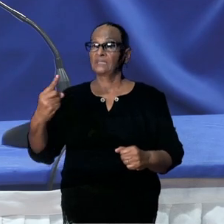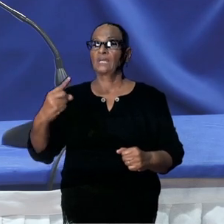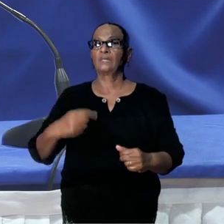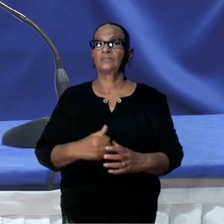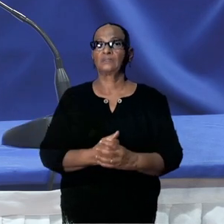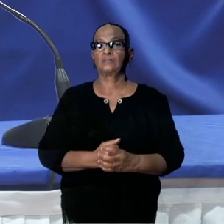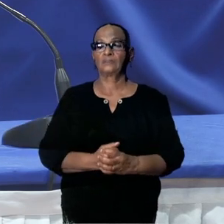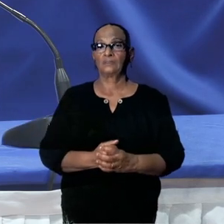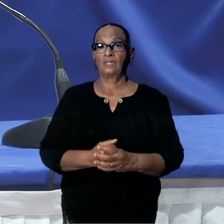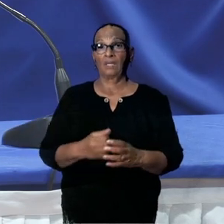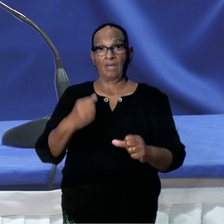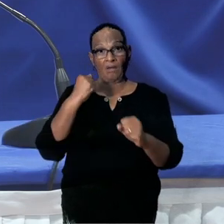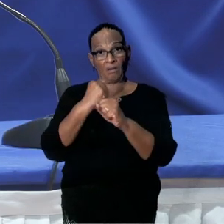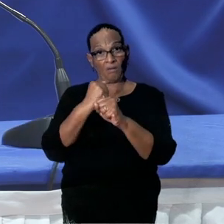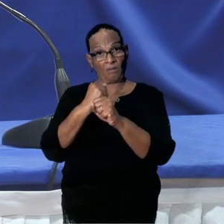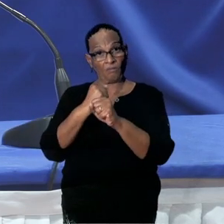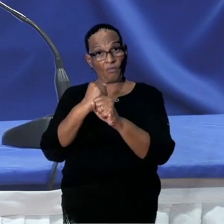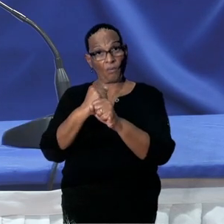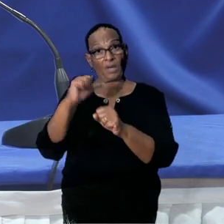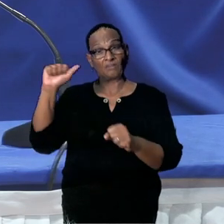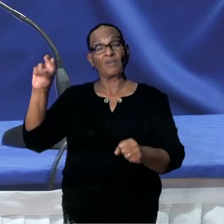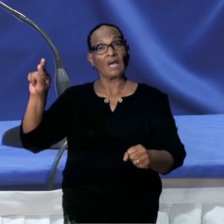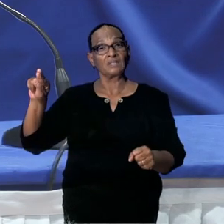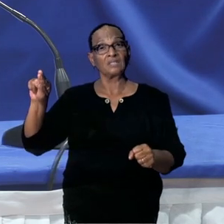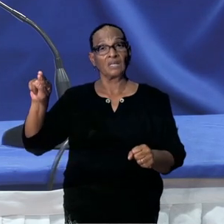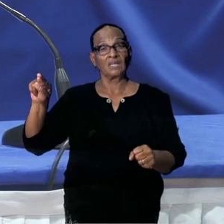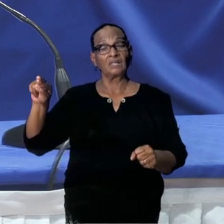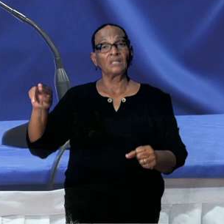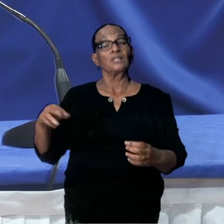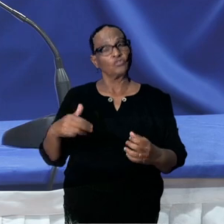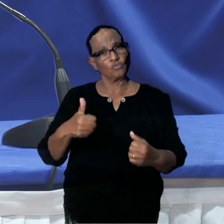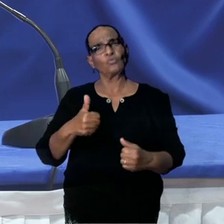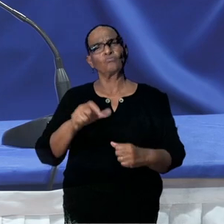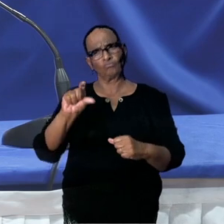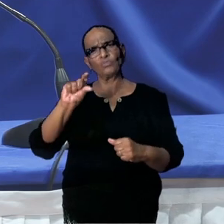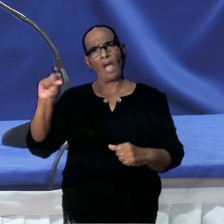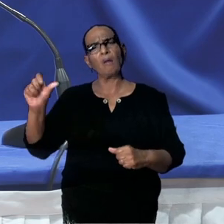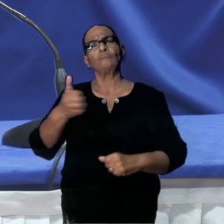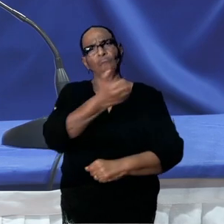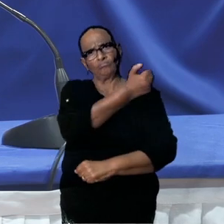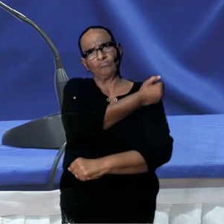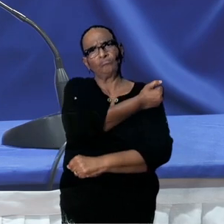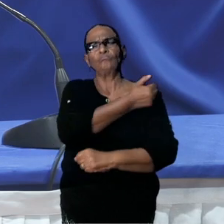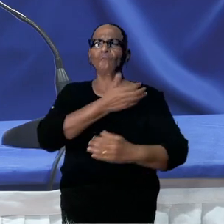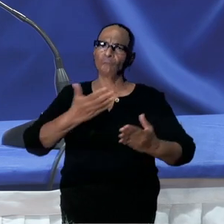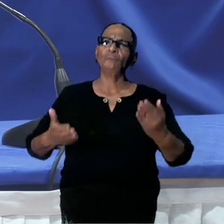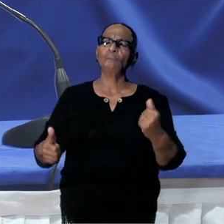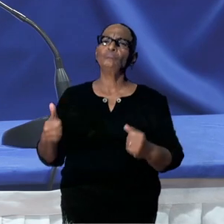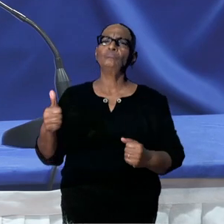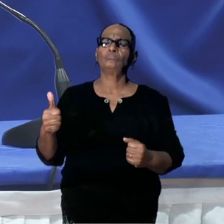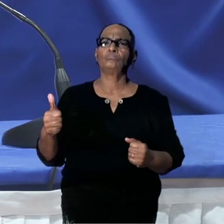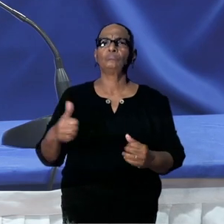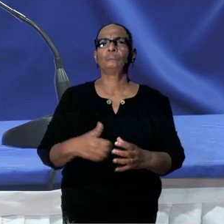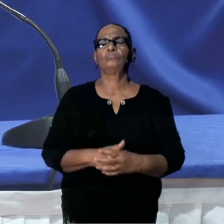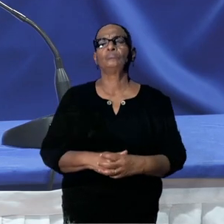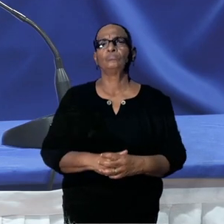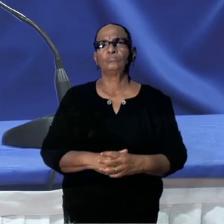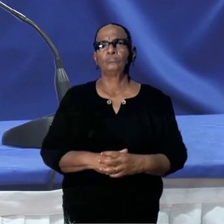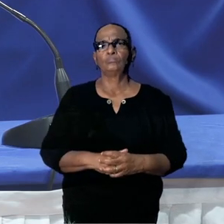Omtrent de werking van de AstraZeneca. Pfizer is een mRNA vaccin. Dat we zeggen dat er mRNA op